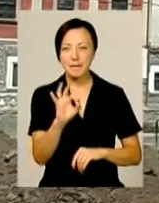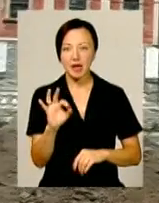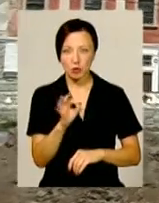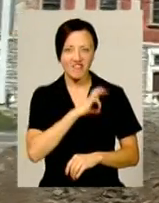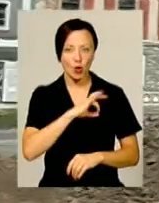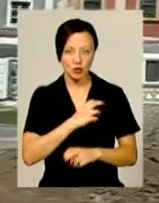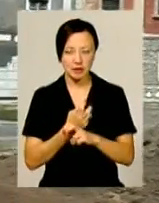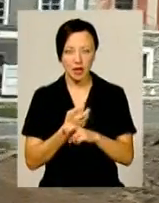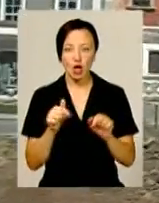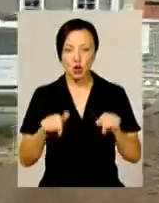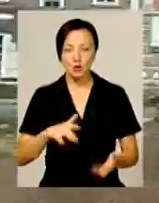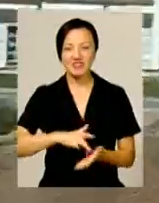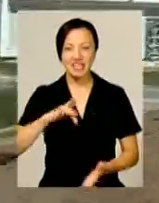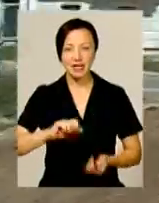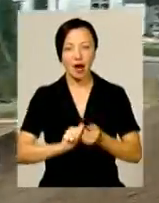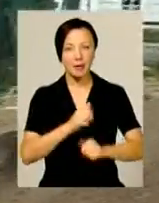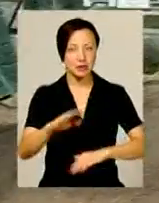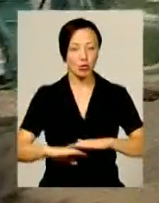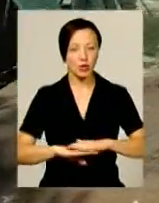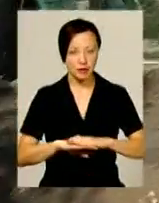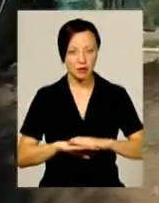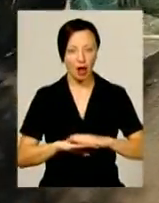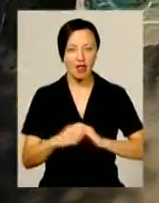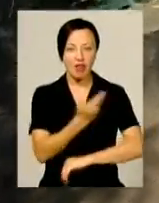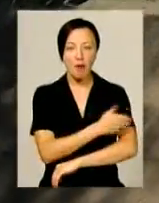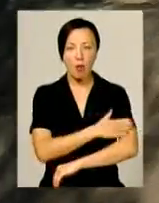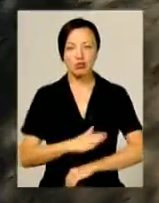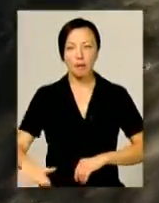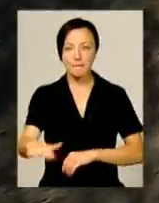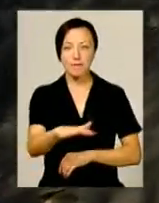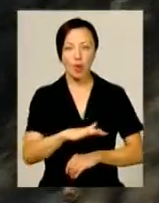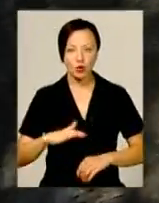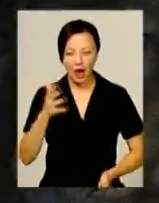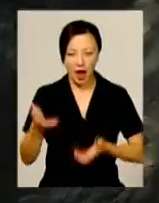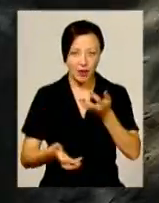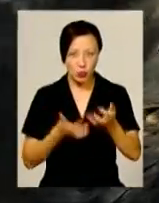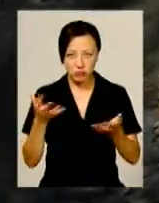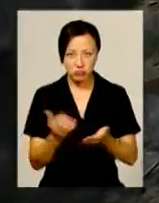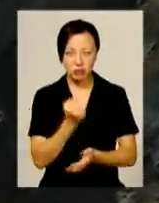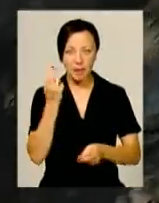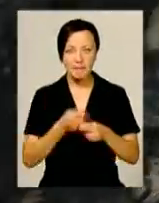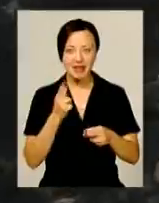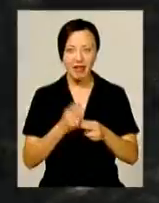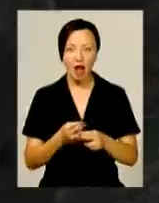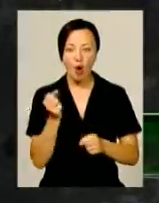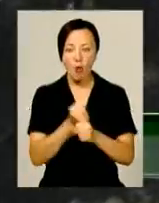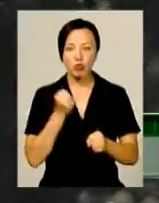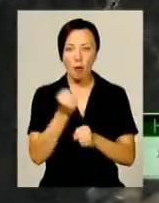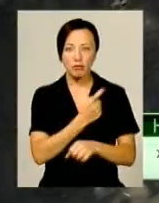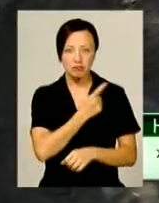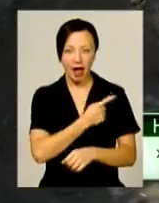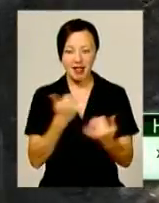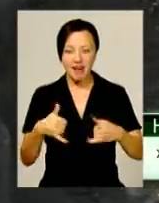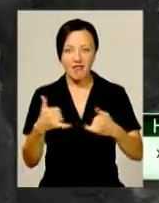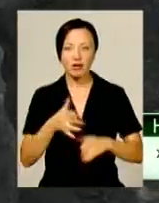Саме тут, в самому центрі Кам'янця-Подільського, на Польській площі, археологи і розкопали металообробну ливарню часів